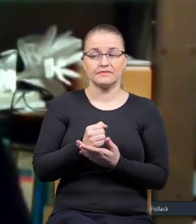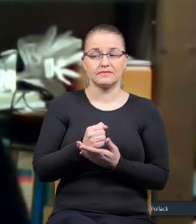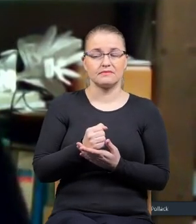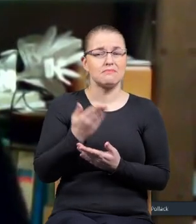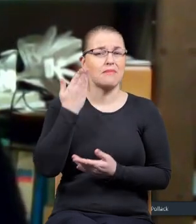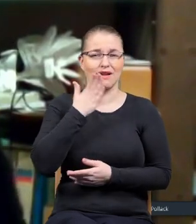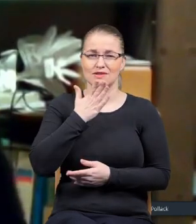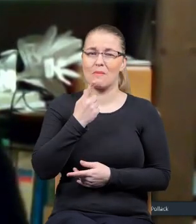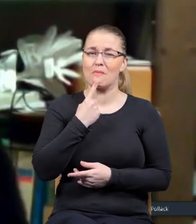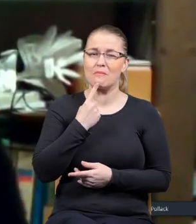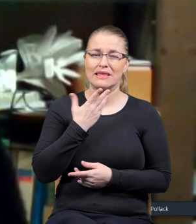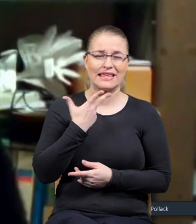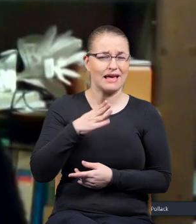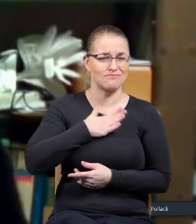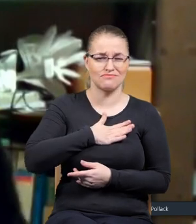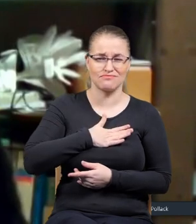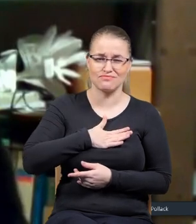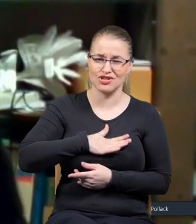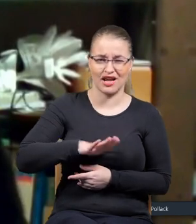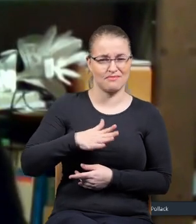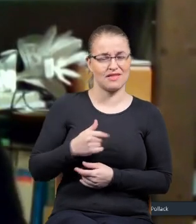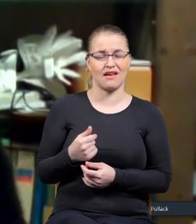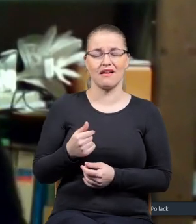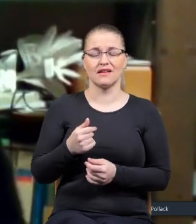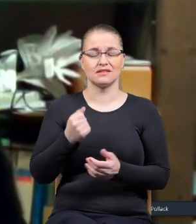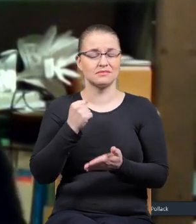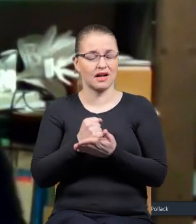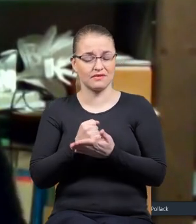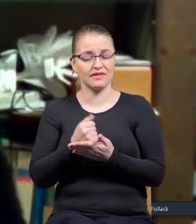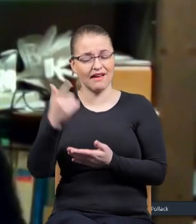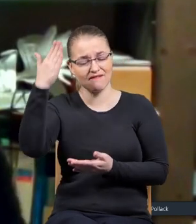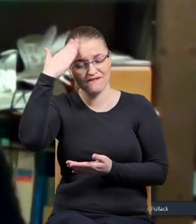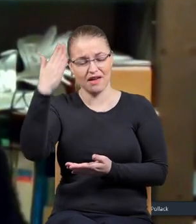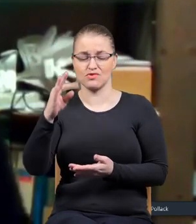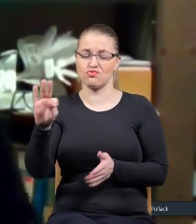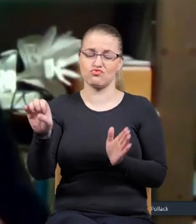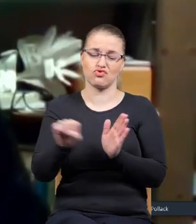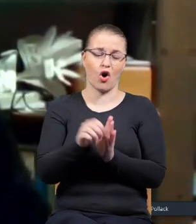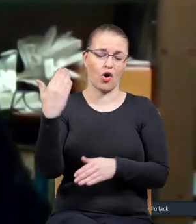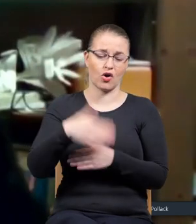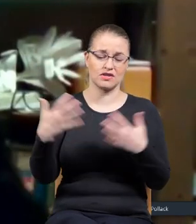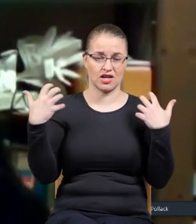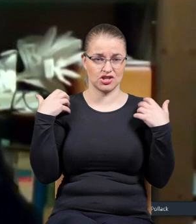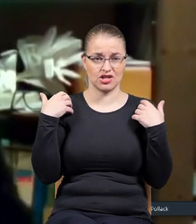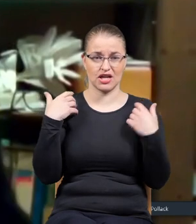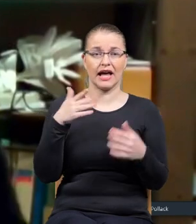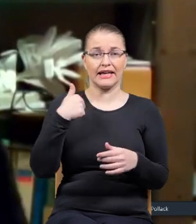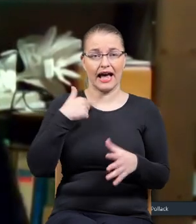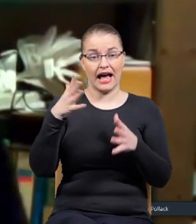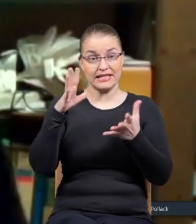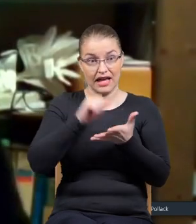nieprzyjemne rzeczy. Ja staję sobie sprawę, że tak to już będzie, do mojego końca, prawda, znaczy, jak zajmuję się tą